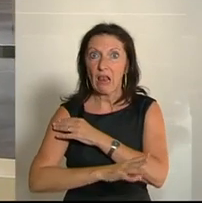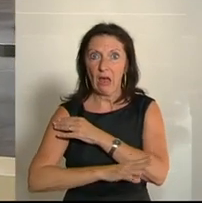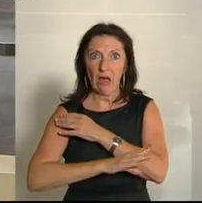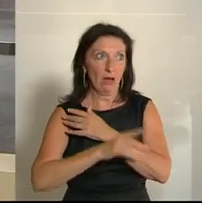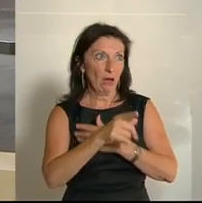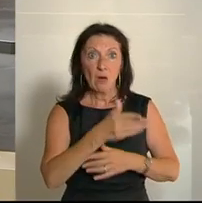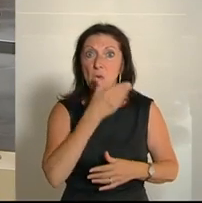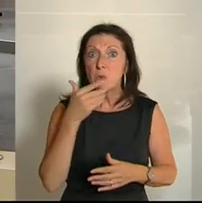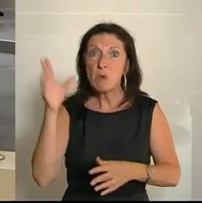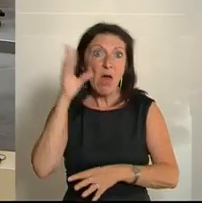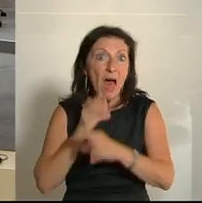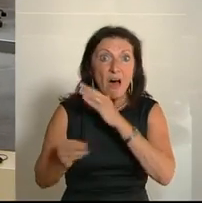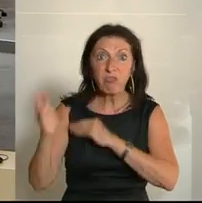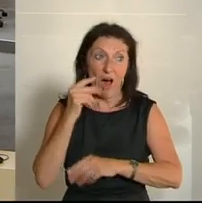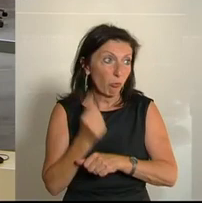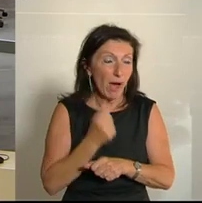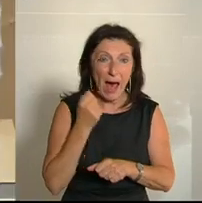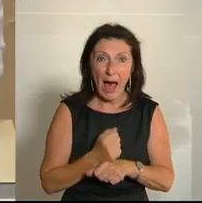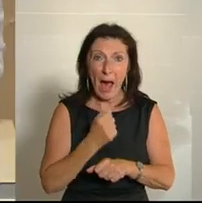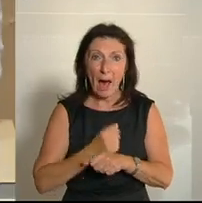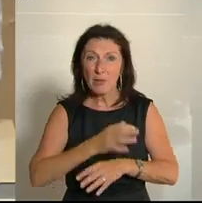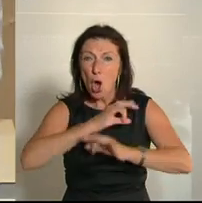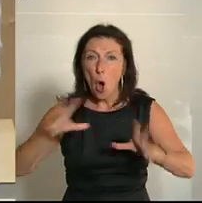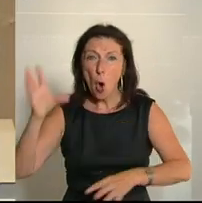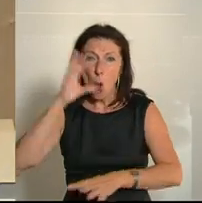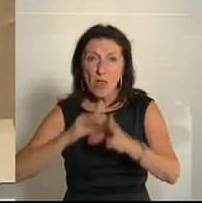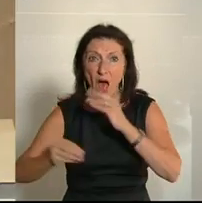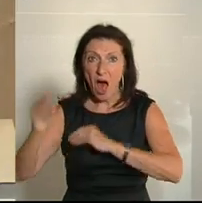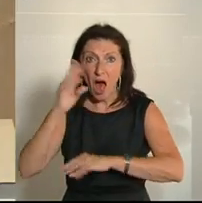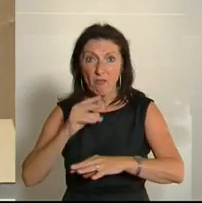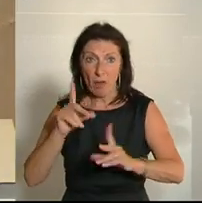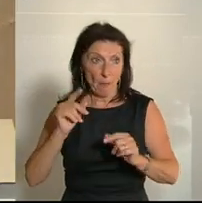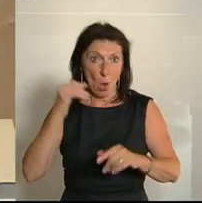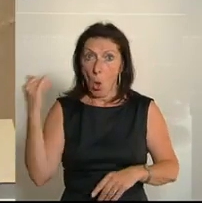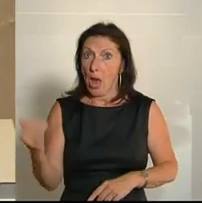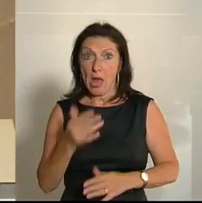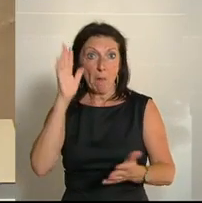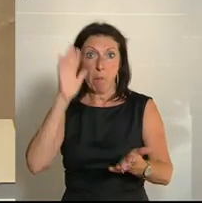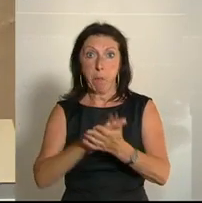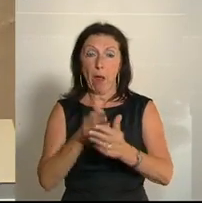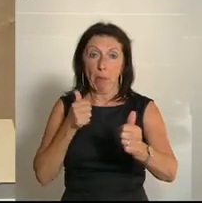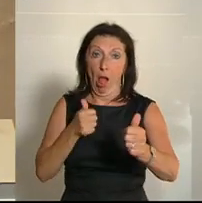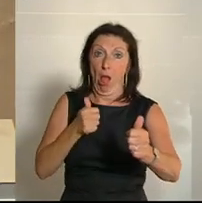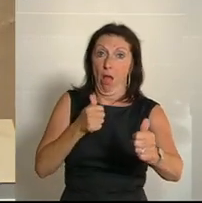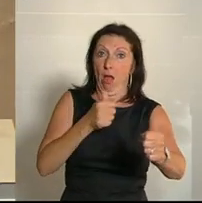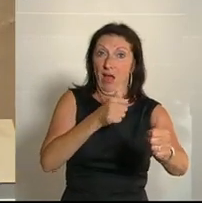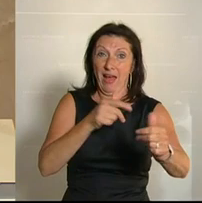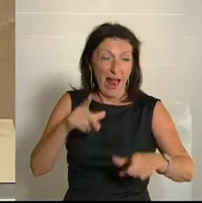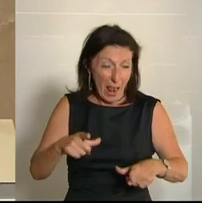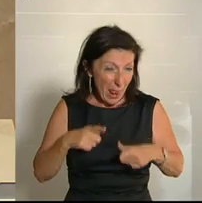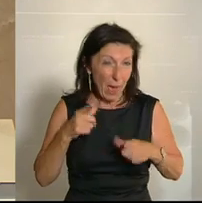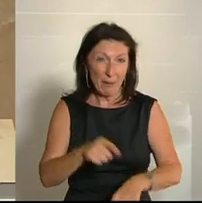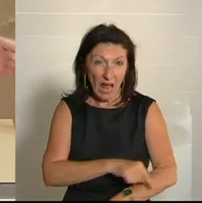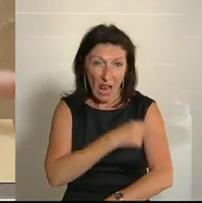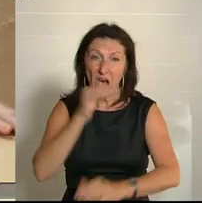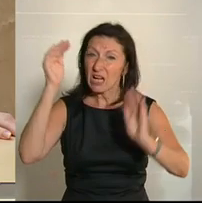Mensch nicht machst, die hängen dir ja dein Leben lang nach im Falle. Es ist bewiesen, dass du dein Leben lang